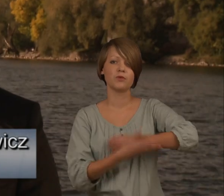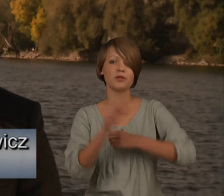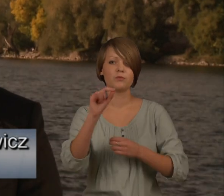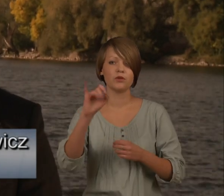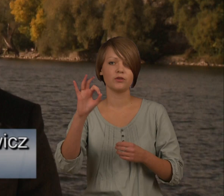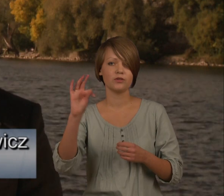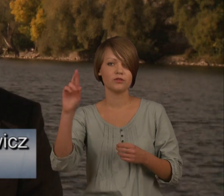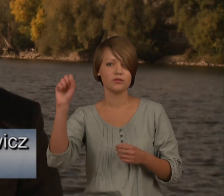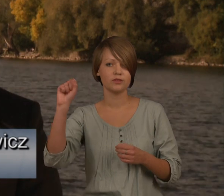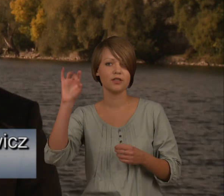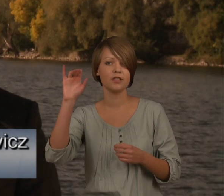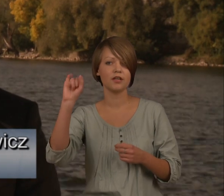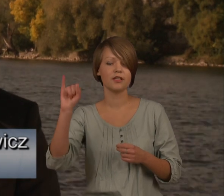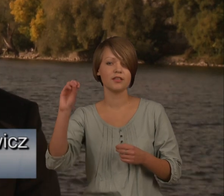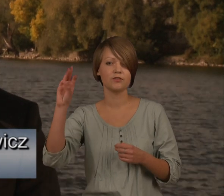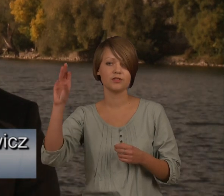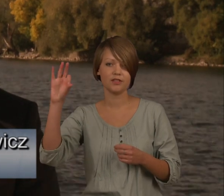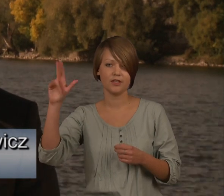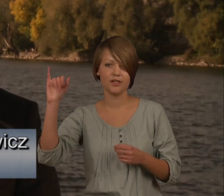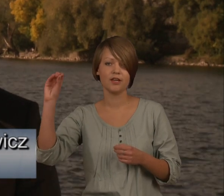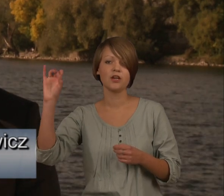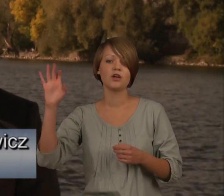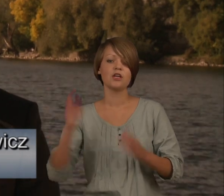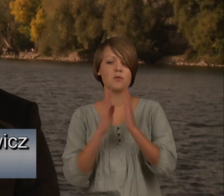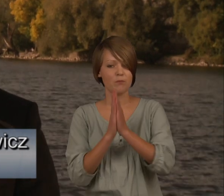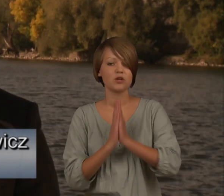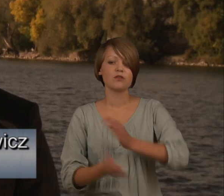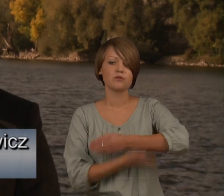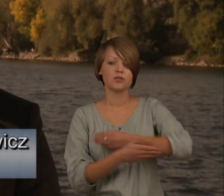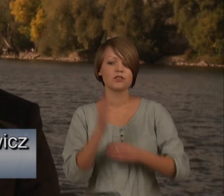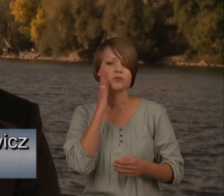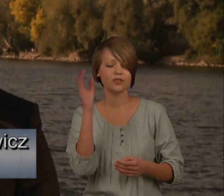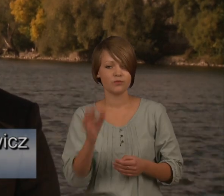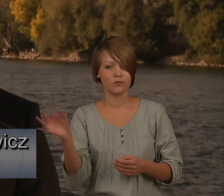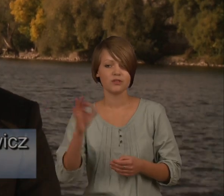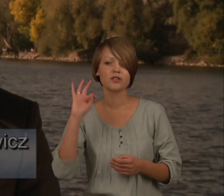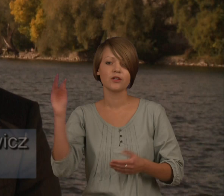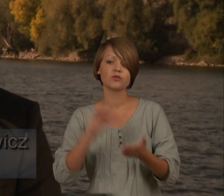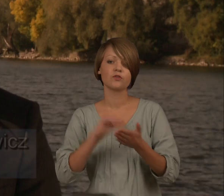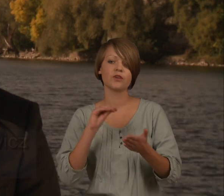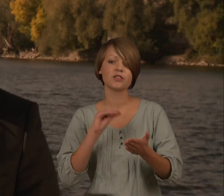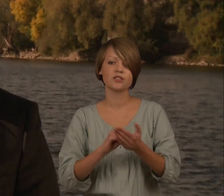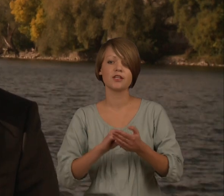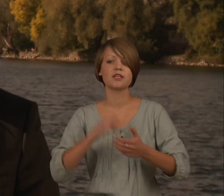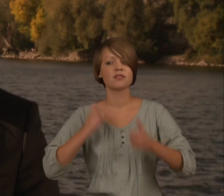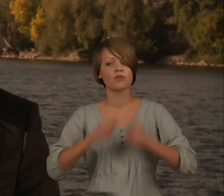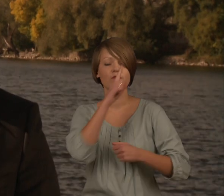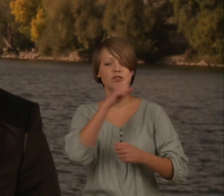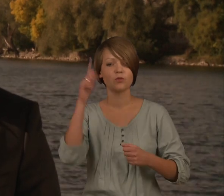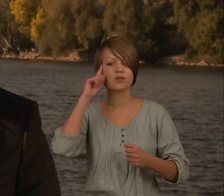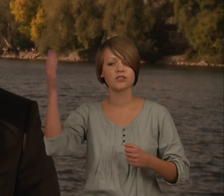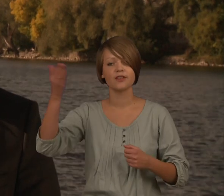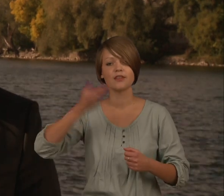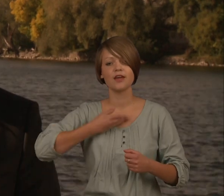udzielam poparcia niepartyjnemu kandydatowi do Senatu Piotrowi Gajewskiemu i o to wsparcie proszę mieszkańców Mazur. Jego doświadczenie zawodowe i społeczne